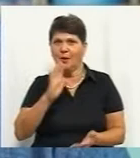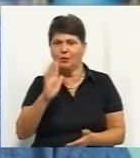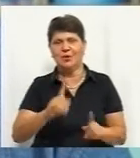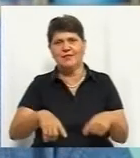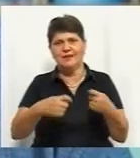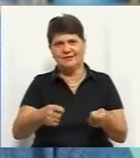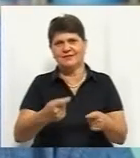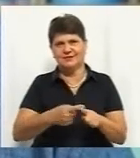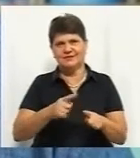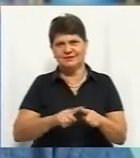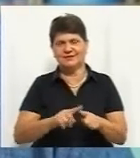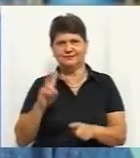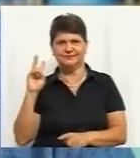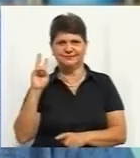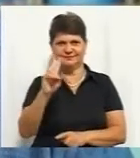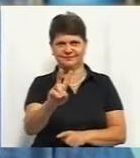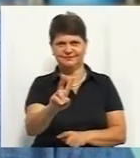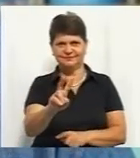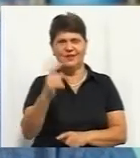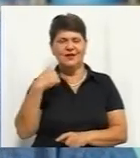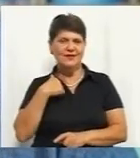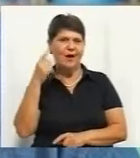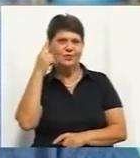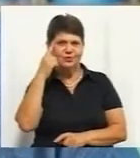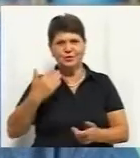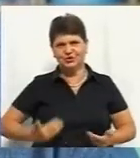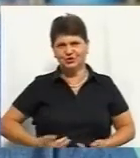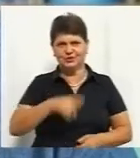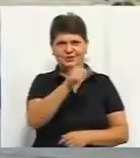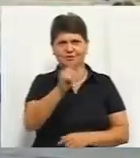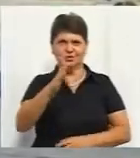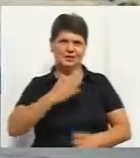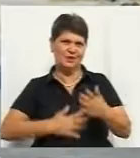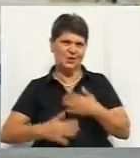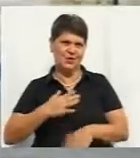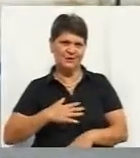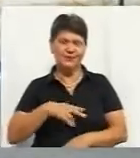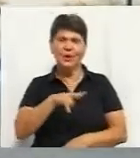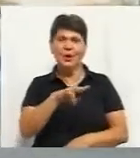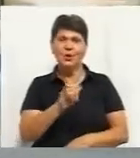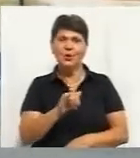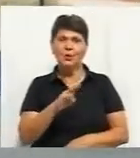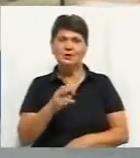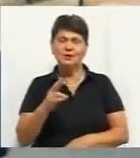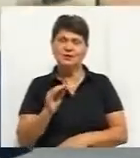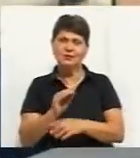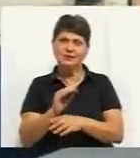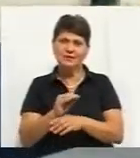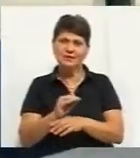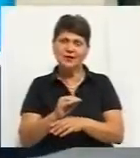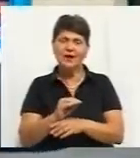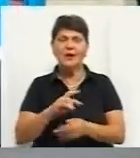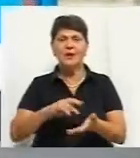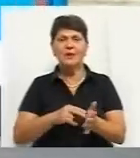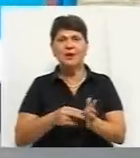продовження цієї лінії, і я думаю, що жителі будуть задоволені». Луценко додає, нову тролейбусну лінію у Тяжилові